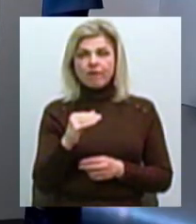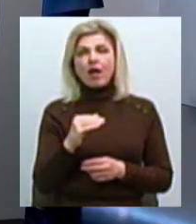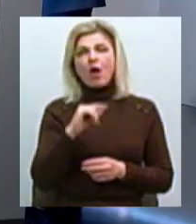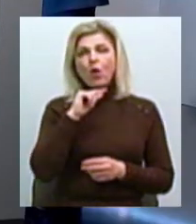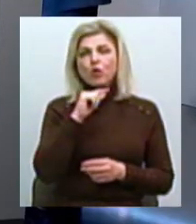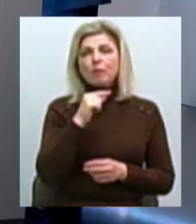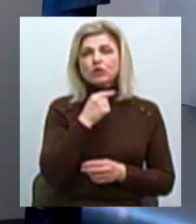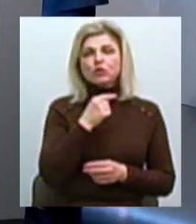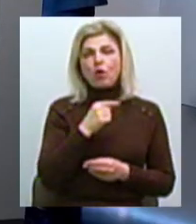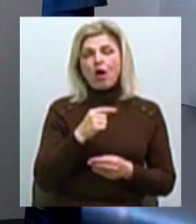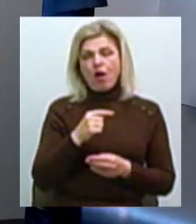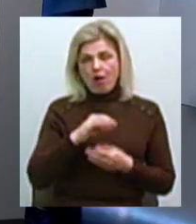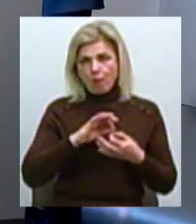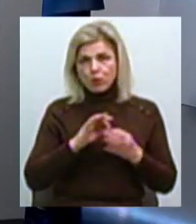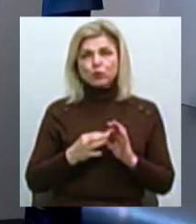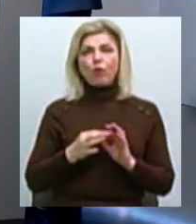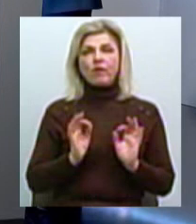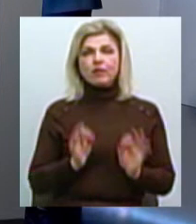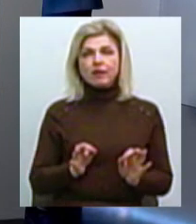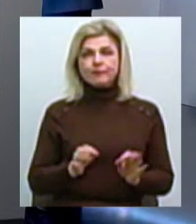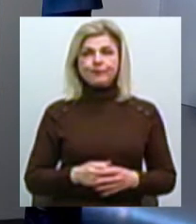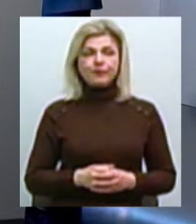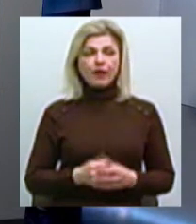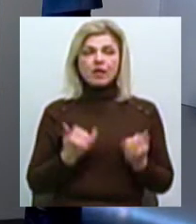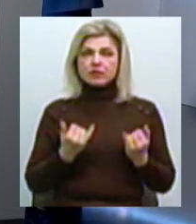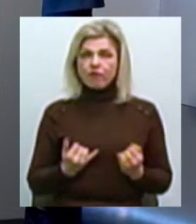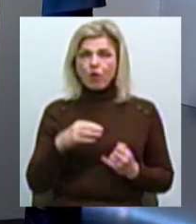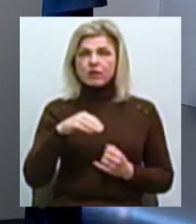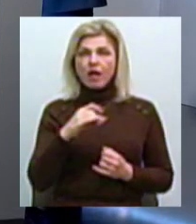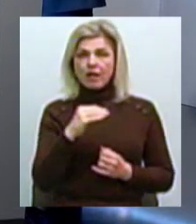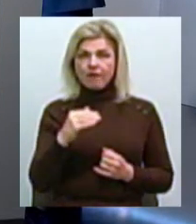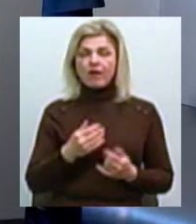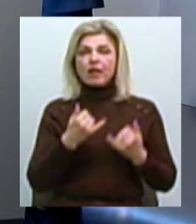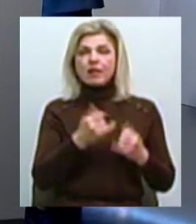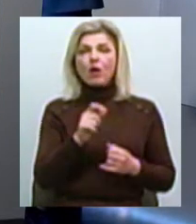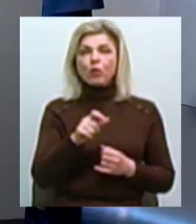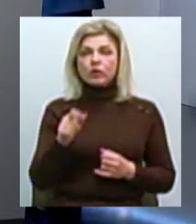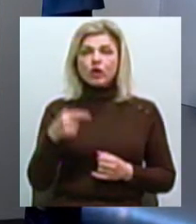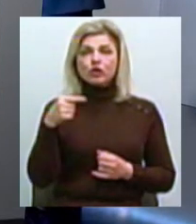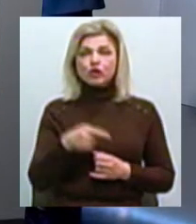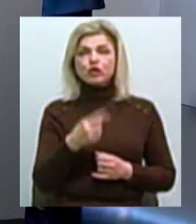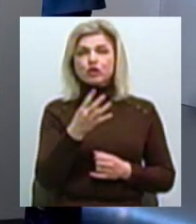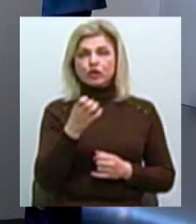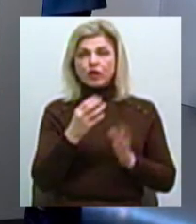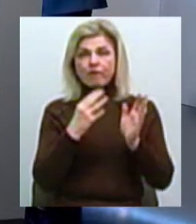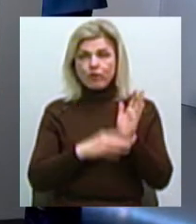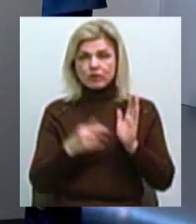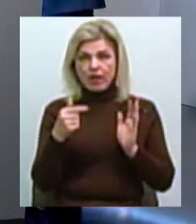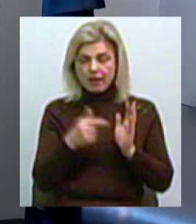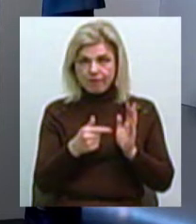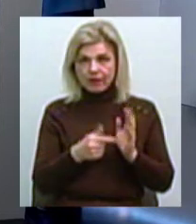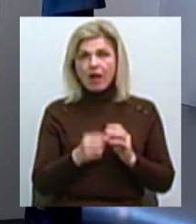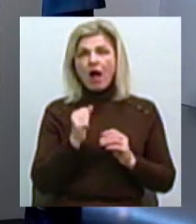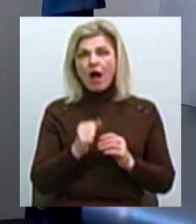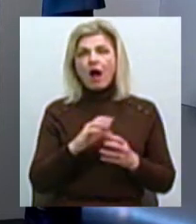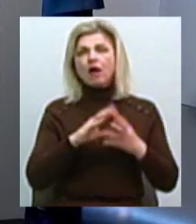На сьогоднішній день тариф складає для населення 1480 гривень А